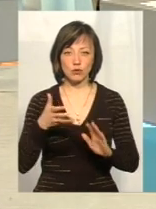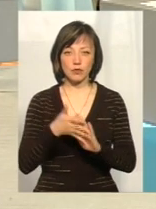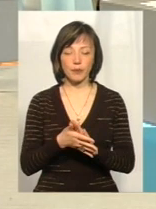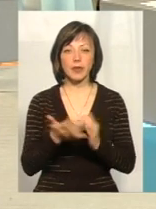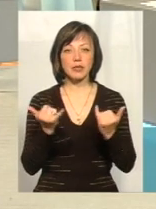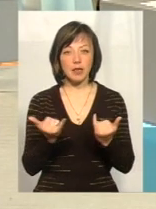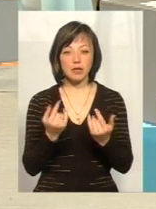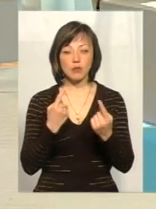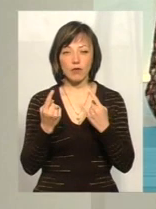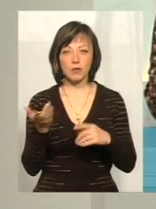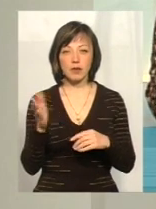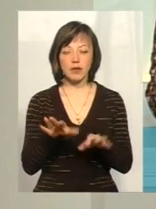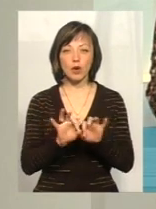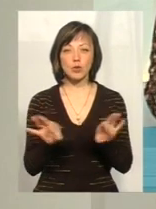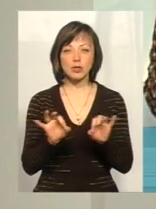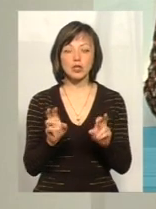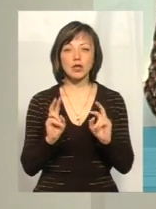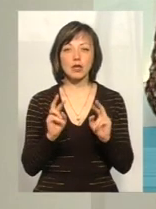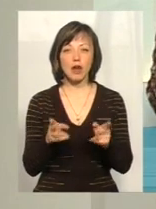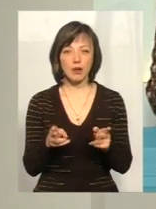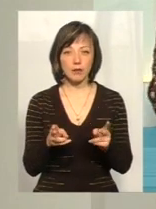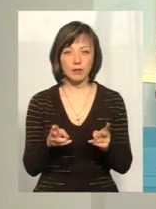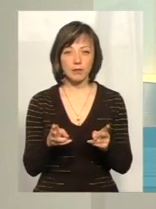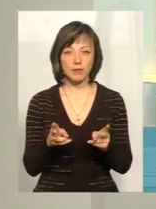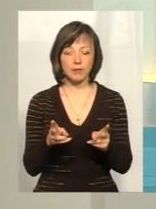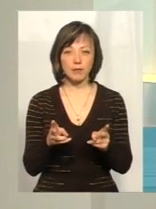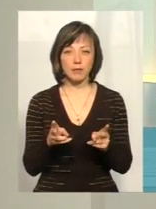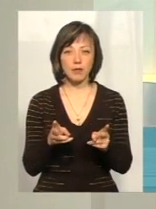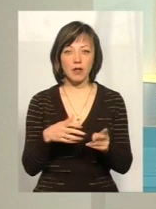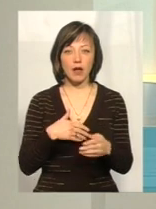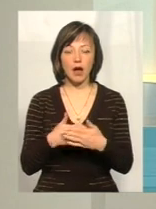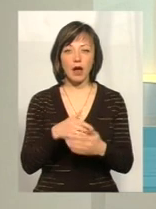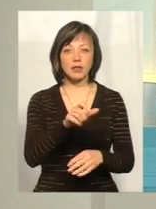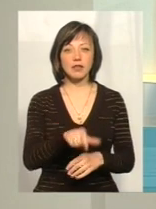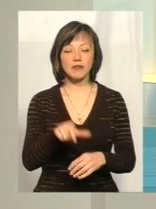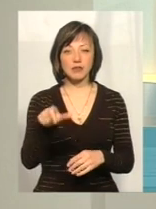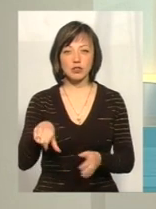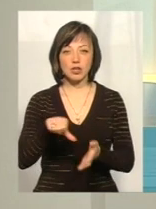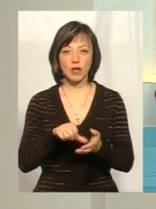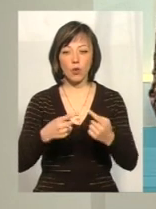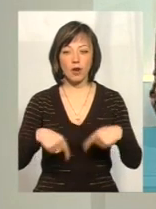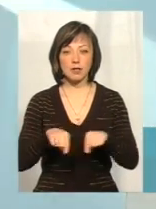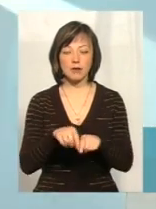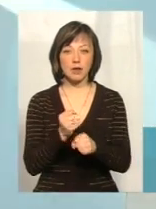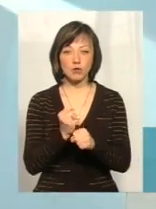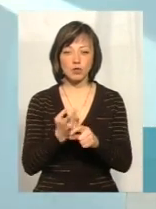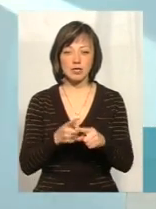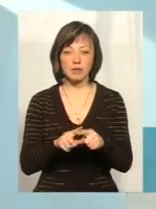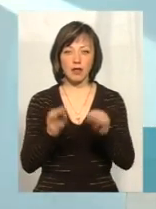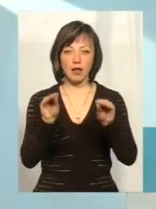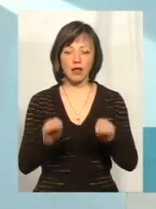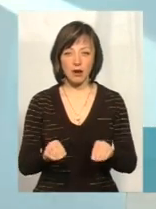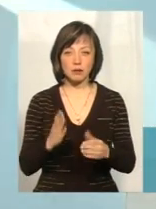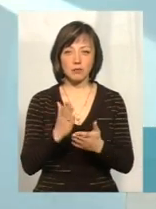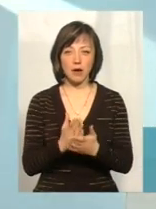це давайте зараз і поговоримо. Розкажіть, як активісти, все ж таки члени організації, працюють з тими деклараціями,